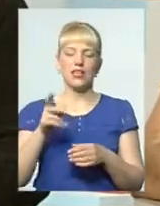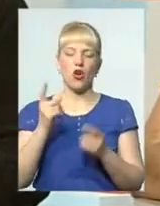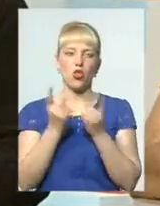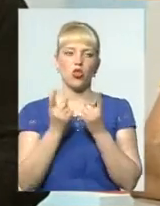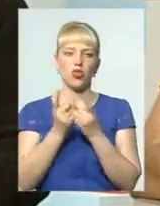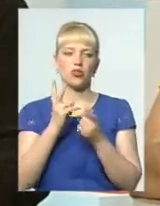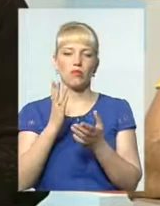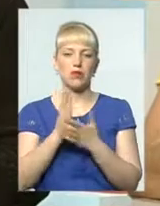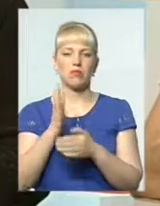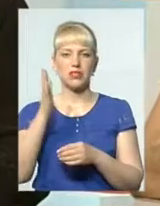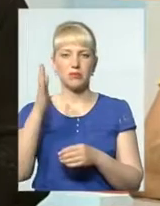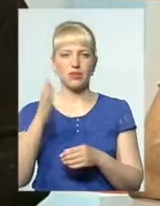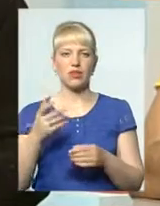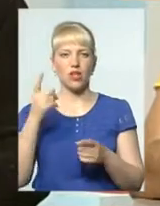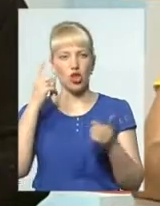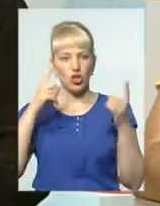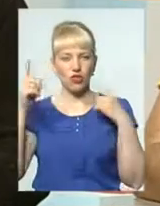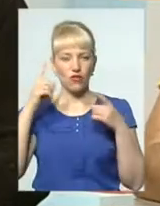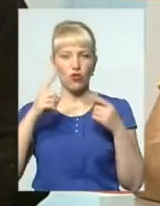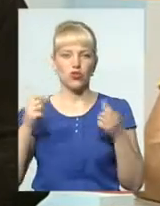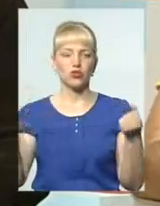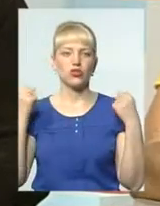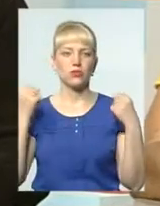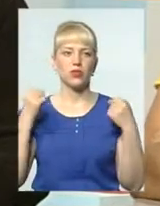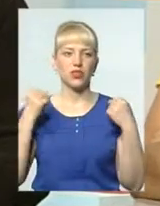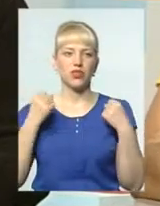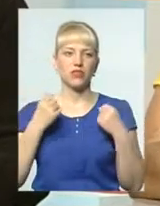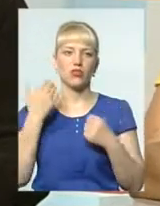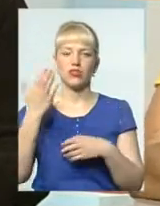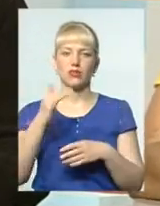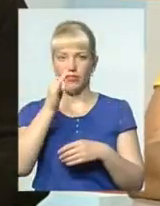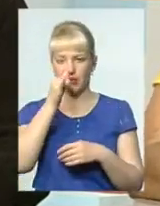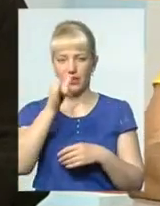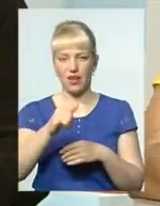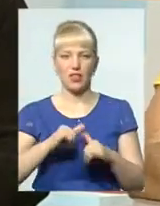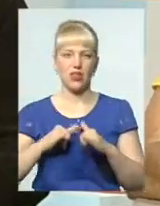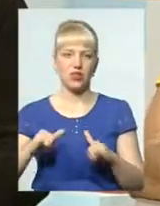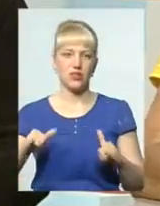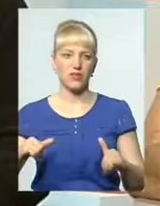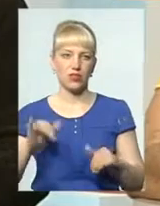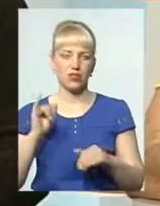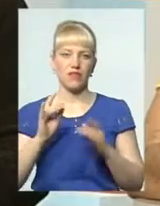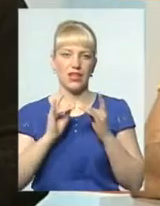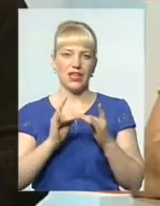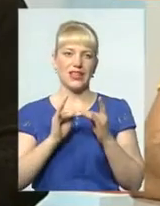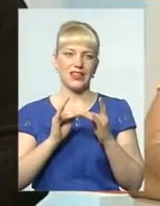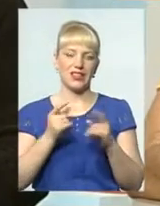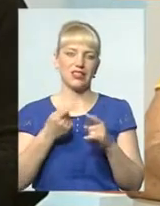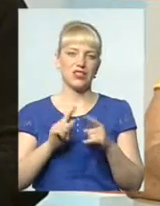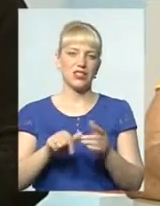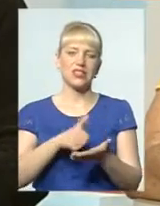мали перспективу в чомусь, творчу, спортивну, їм не дали розвинутись в інтернаті. Оце саме головна